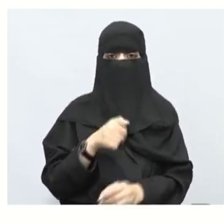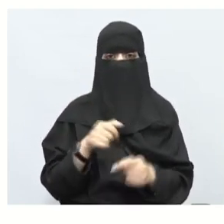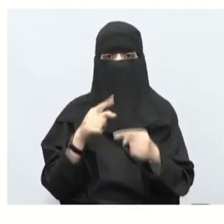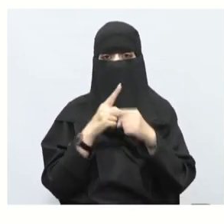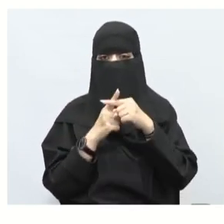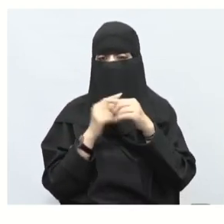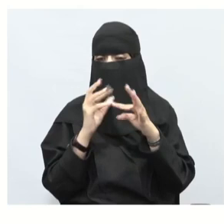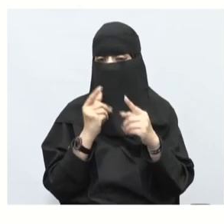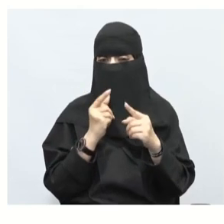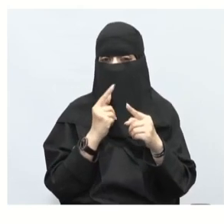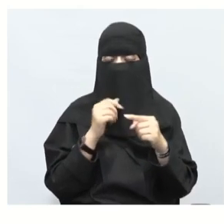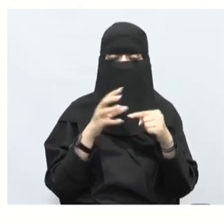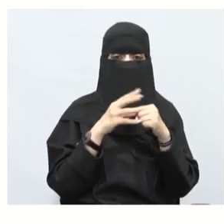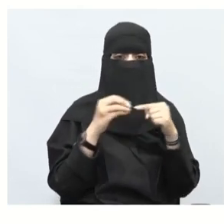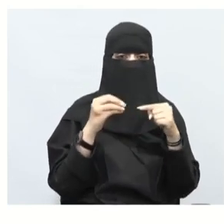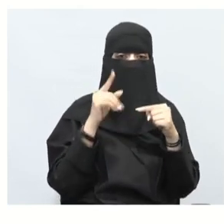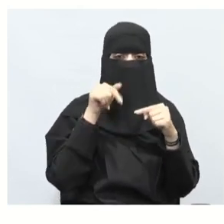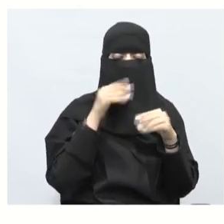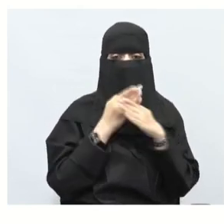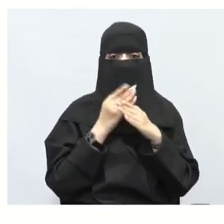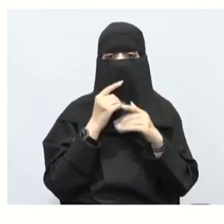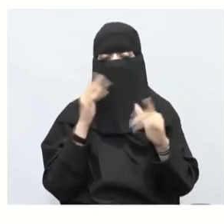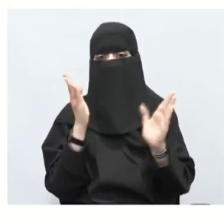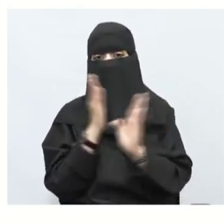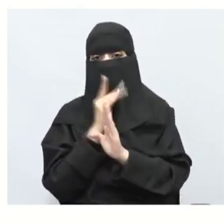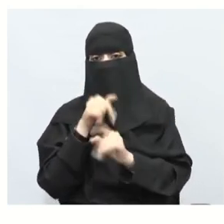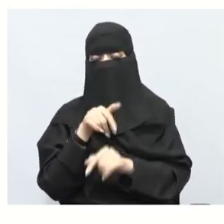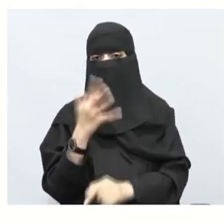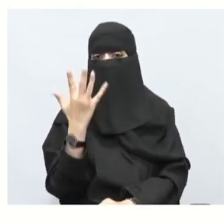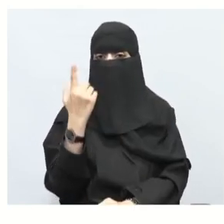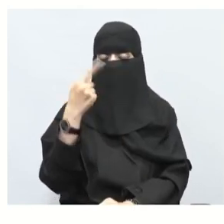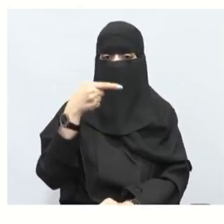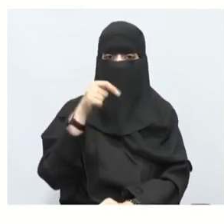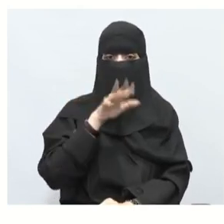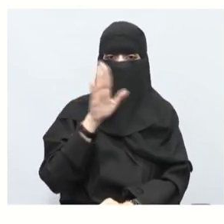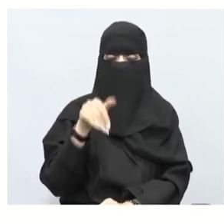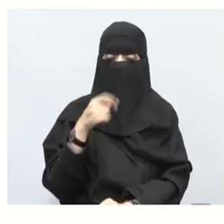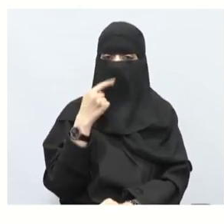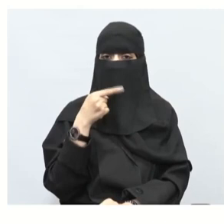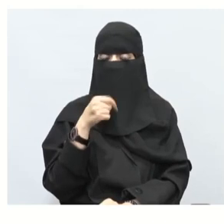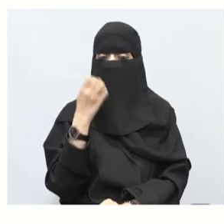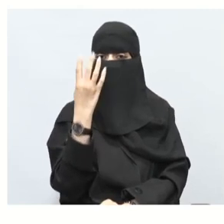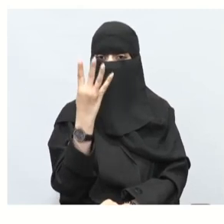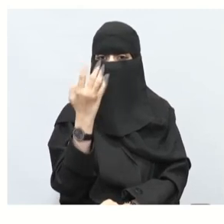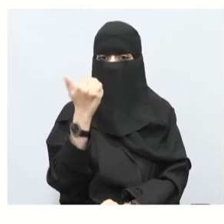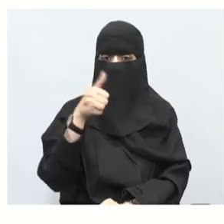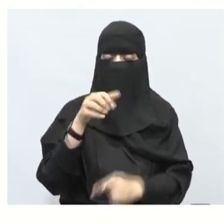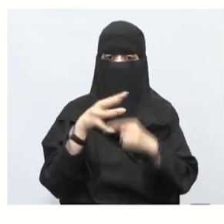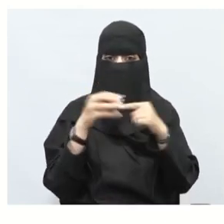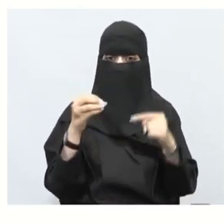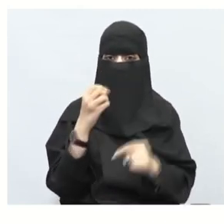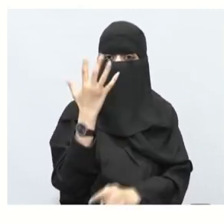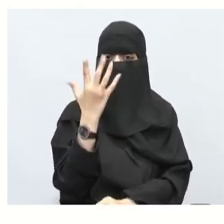لماذا؟ لأن يحل عكسيين يستاذ فتصبح خمسة عشر خلاص الآن لما تجي تطرح الاربعة وستين من خمسة عشر كم